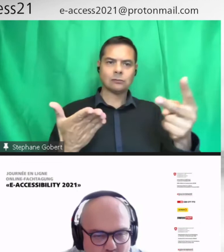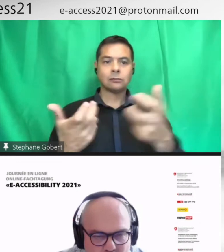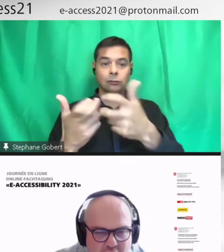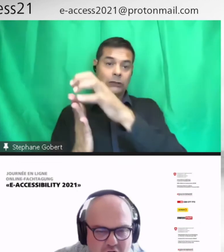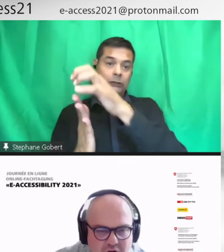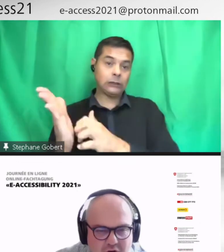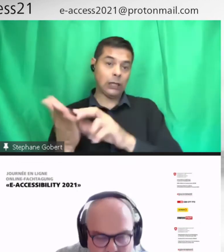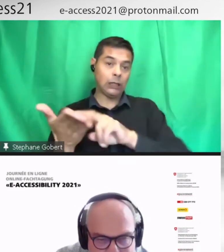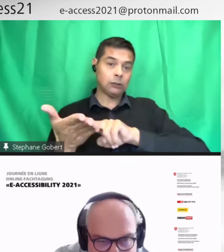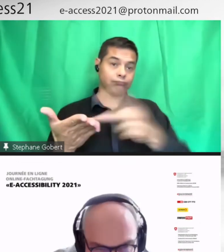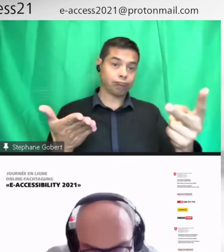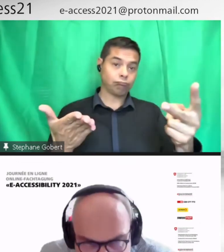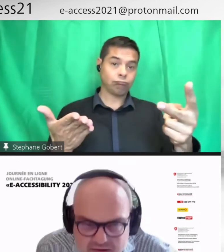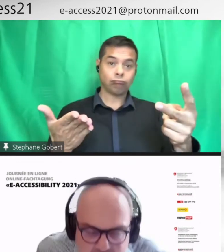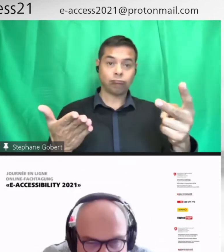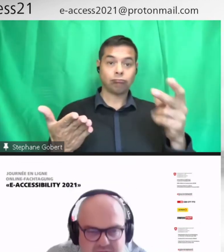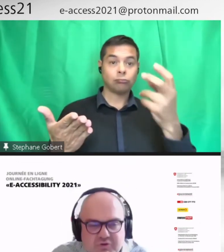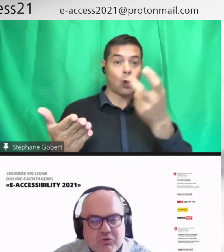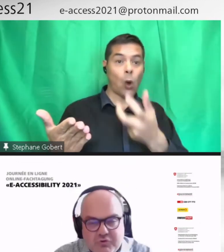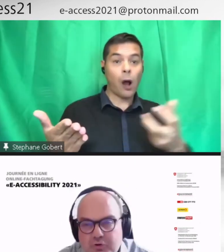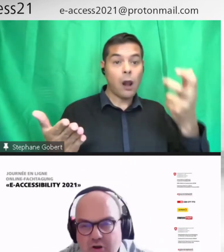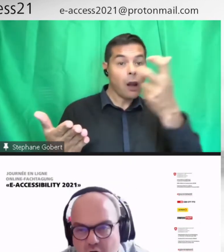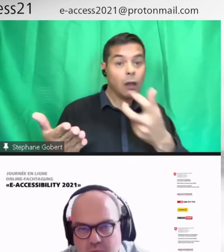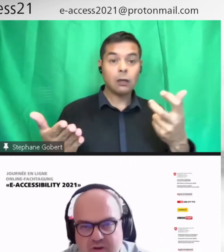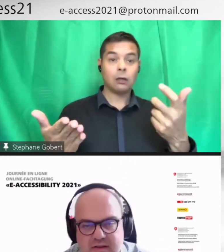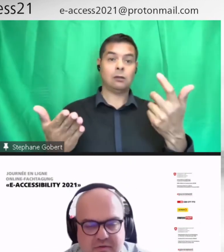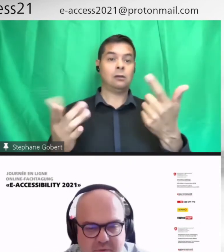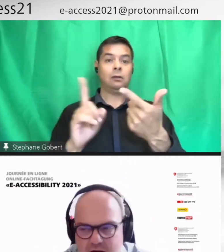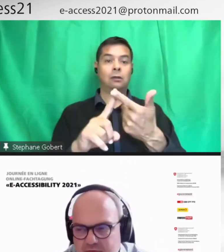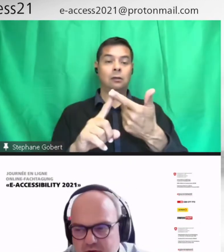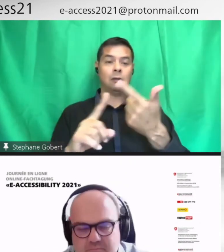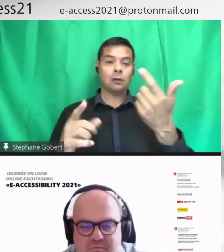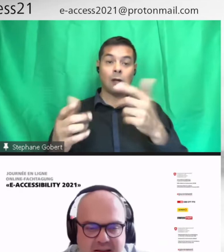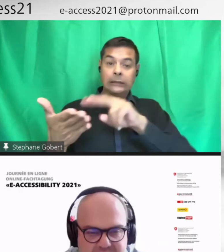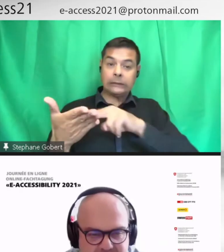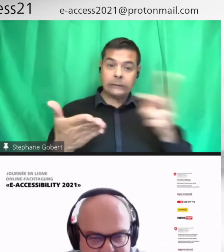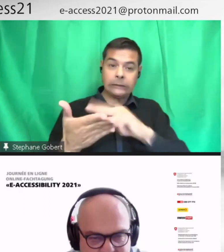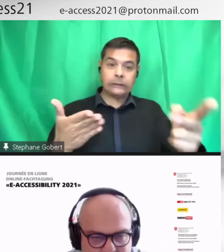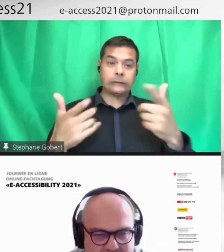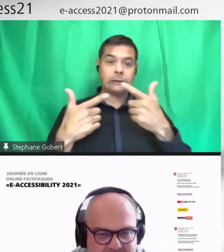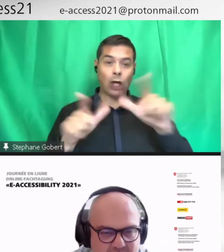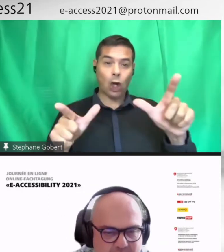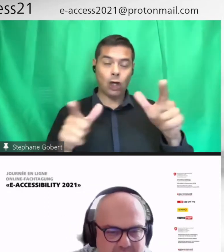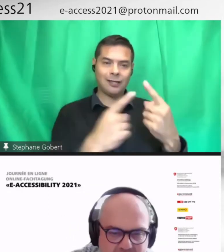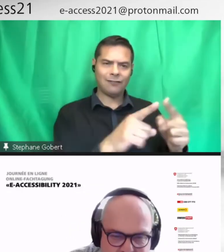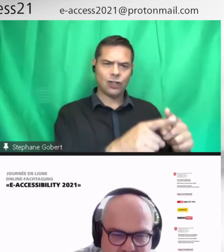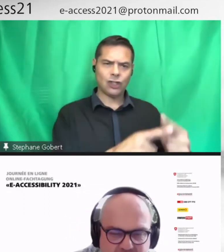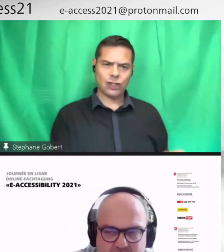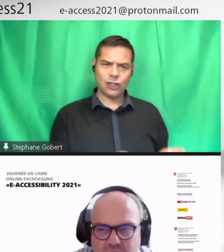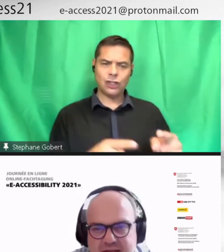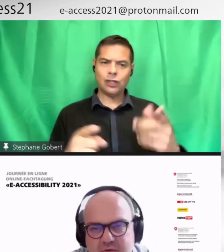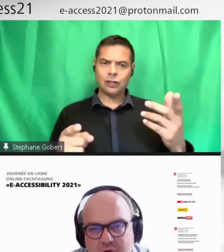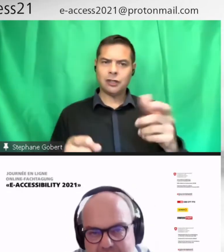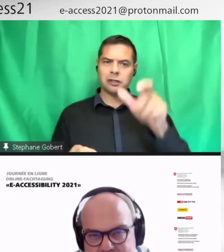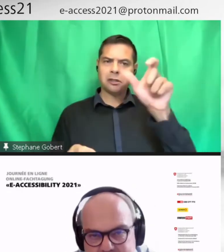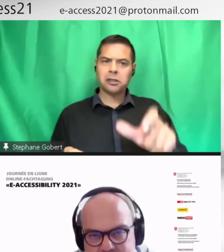oral. La traduction dans une autre langue pour les élèves qui sont allophones. Ça existe déjà, ces applications. Traduction en langue des